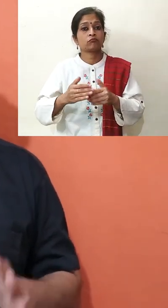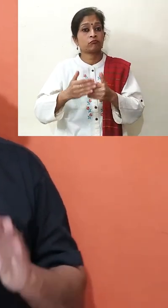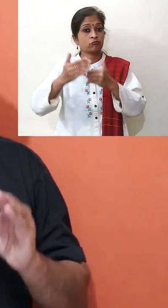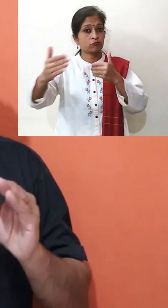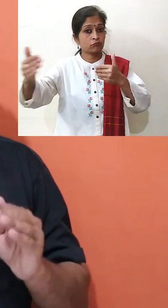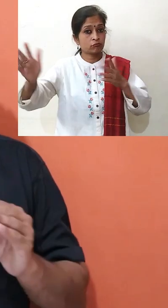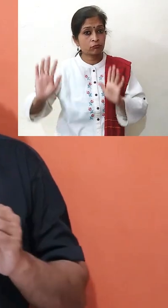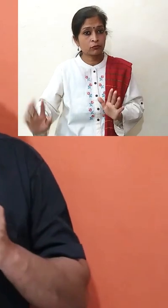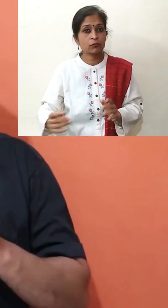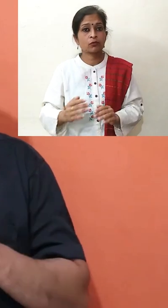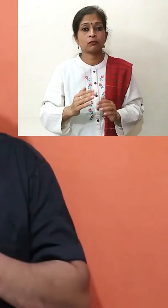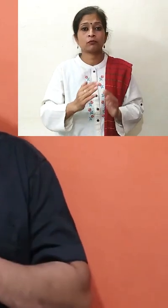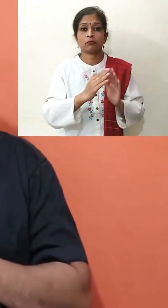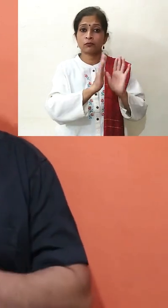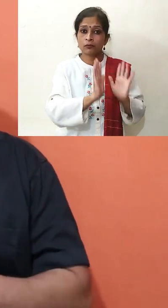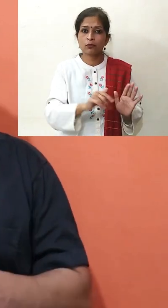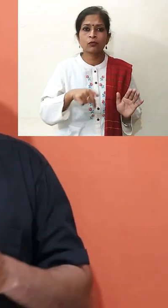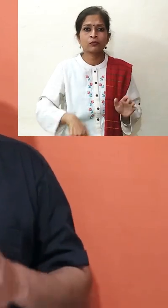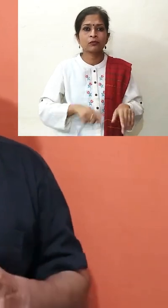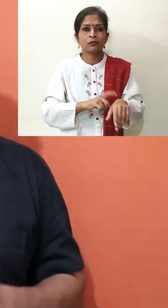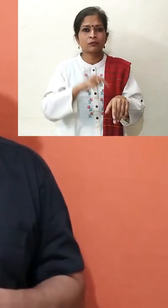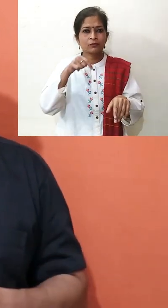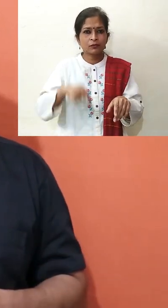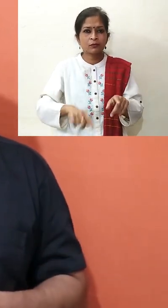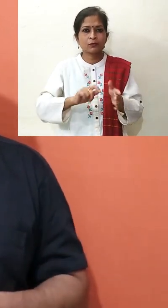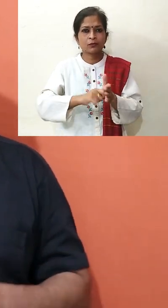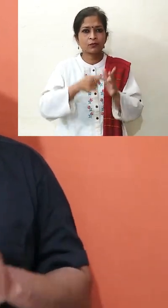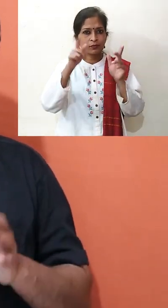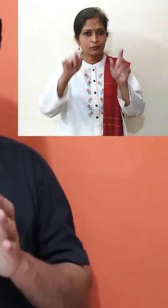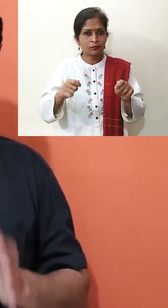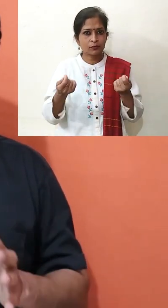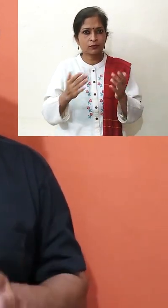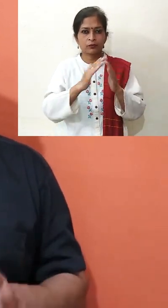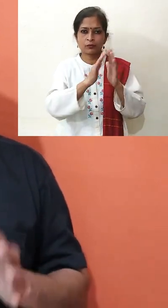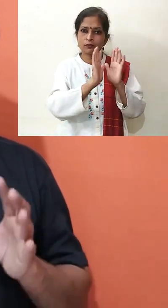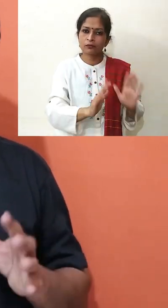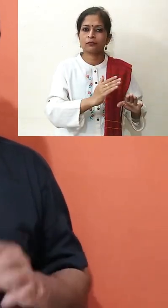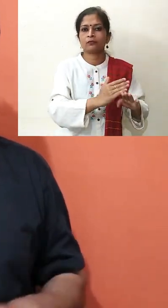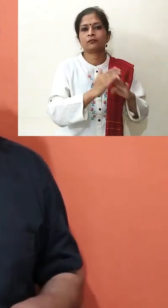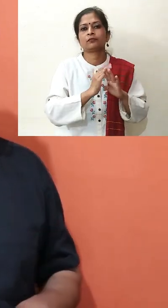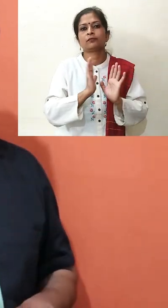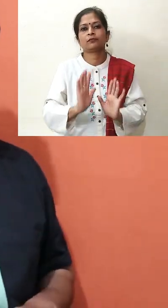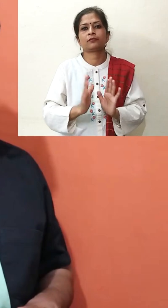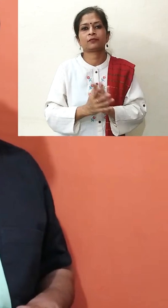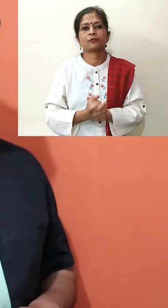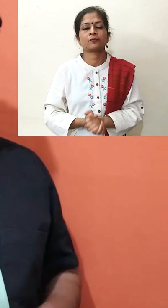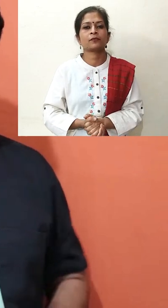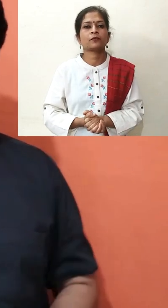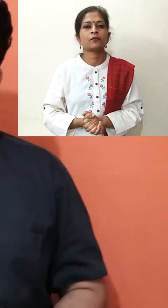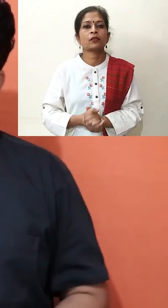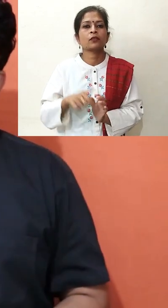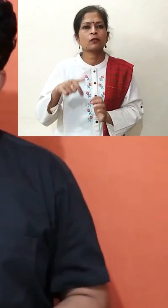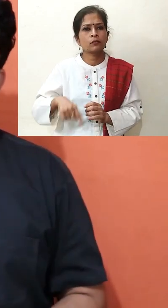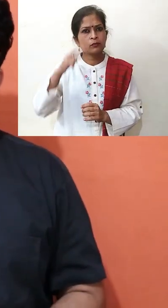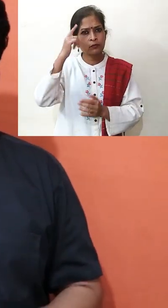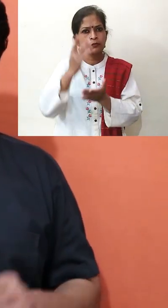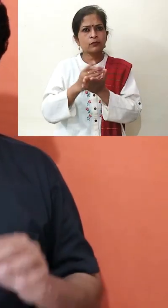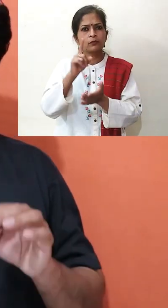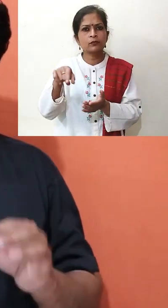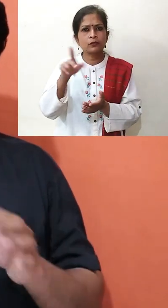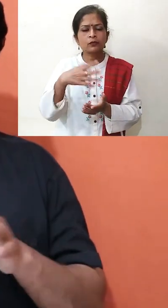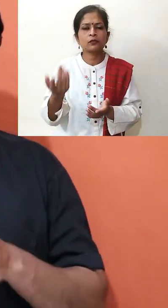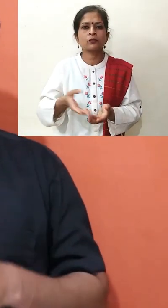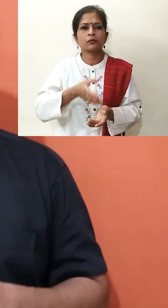बनाये रखें और जो इस समय पे लॉकडाउन का जो पीरिड चल रहा है, घरों में रहें और सुरक्षित रहें। एक मिथक है